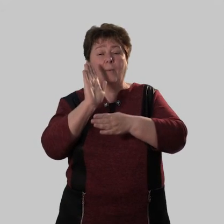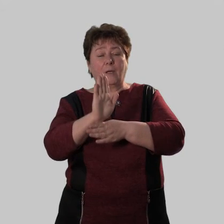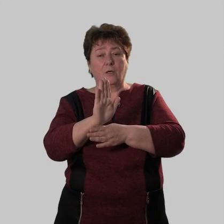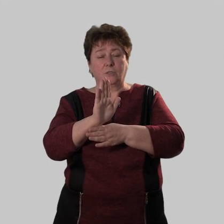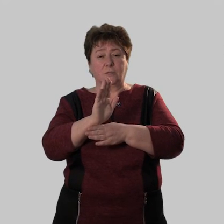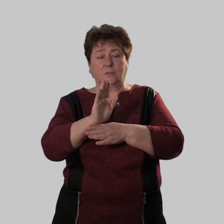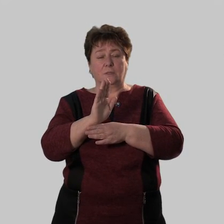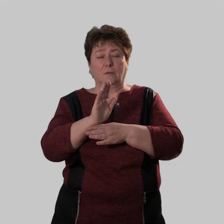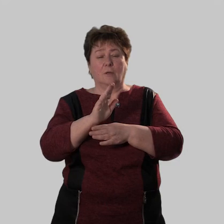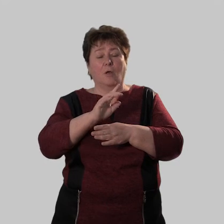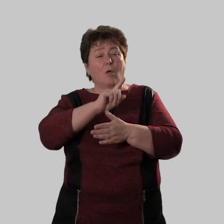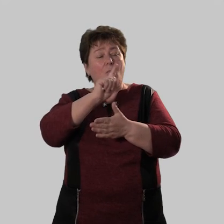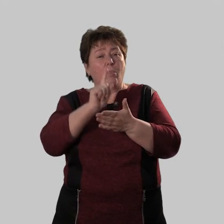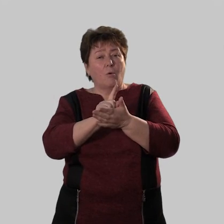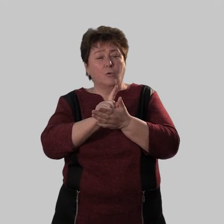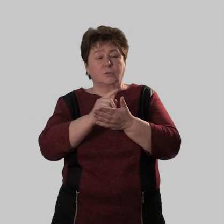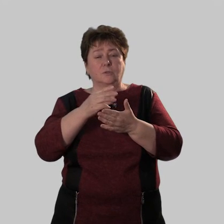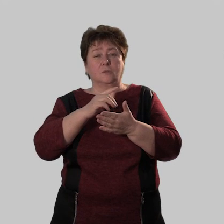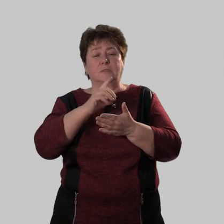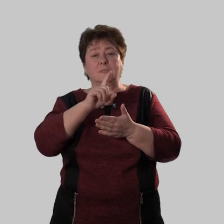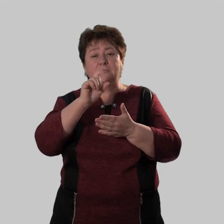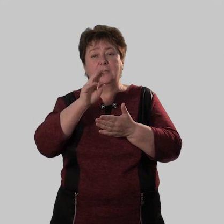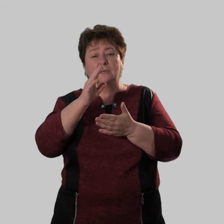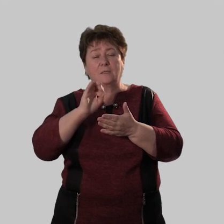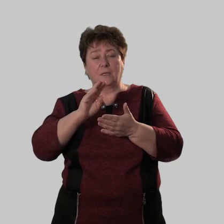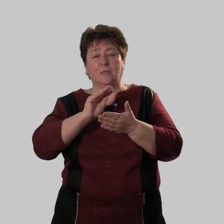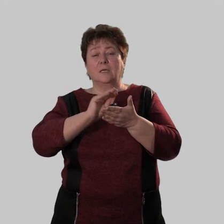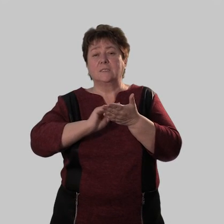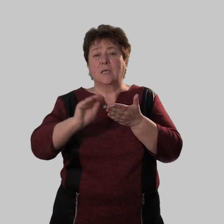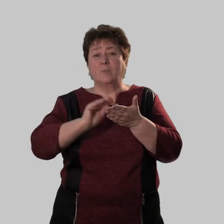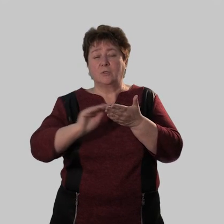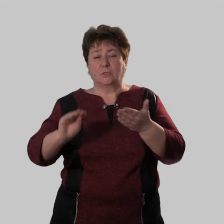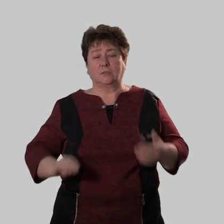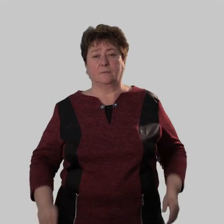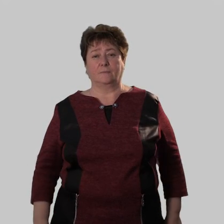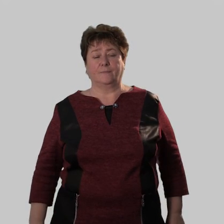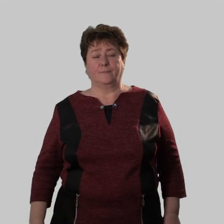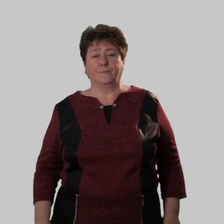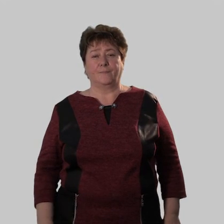Прикажите, должен задать, запишите.